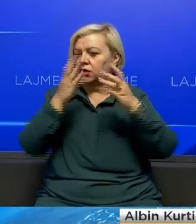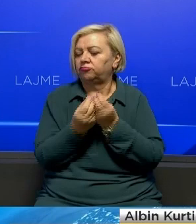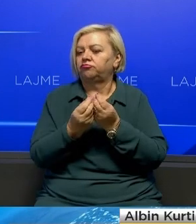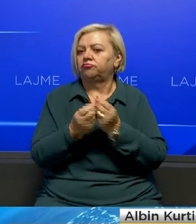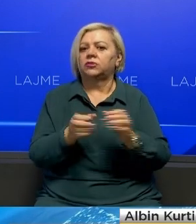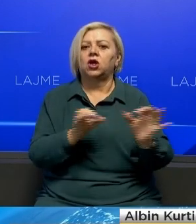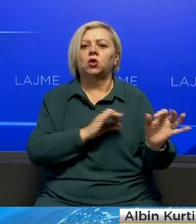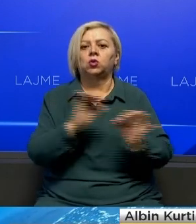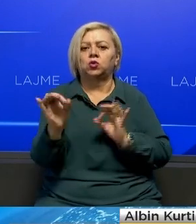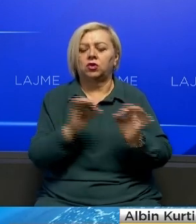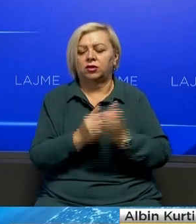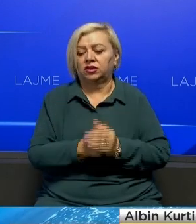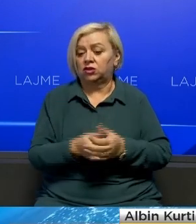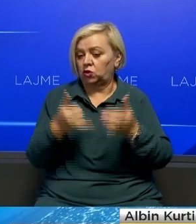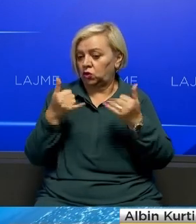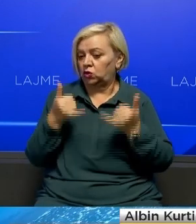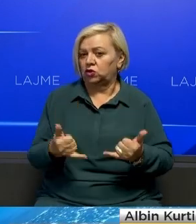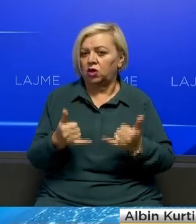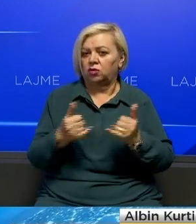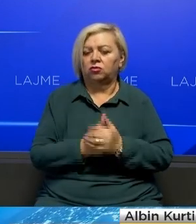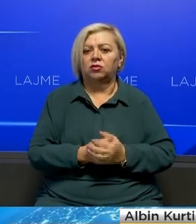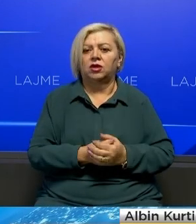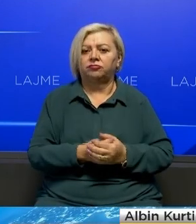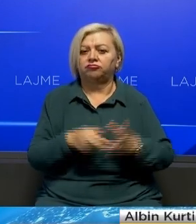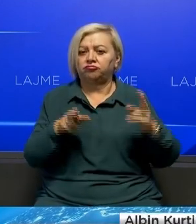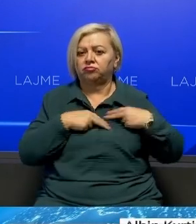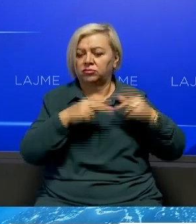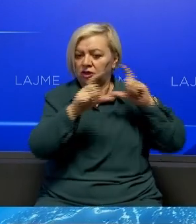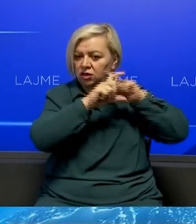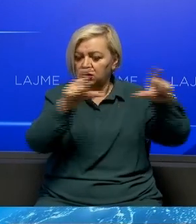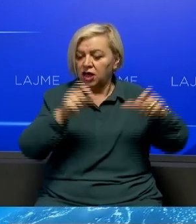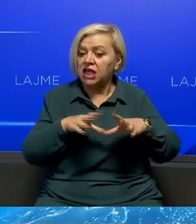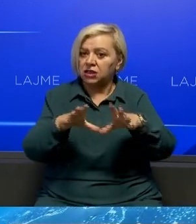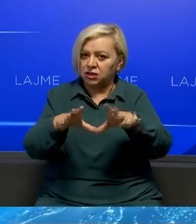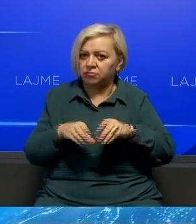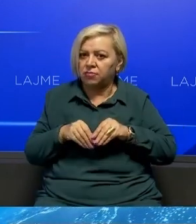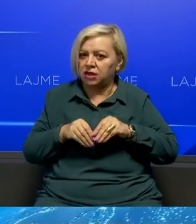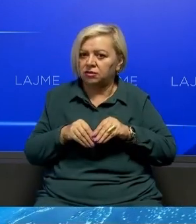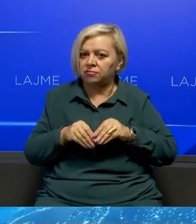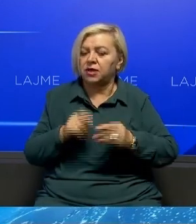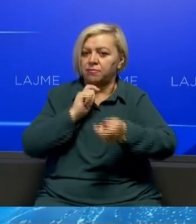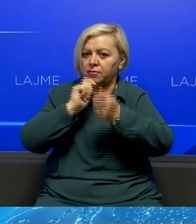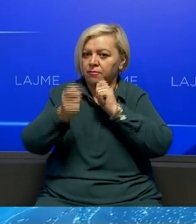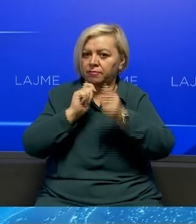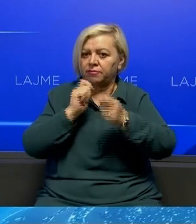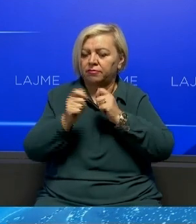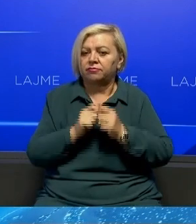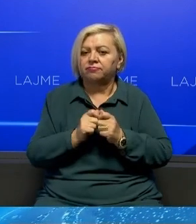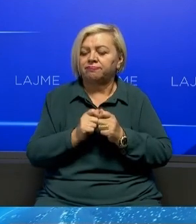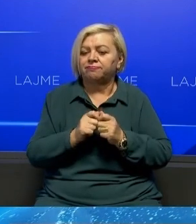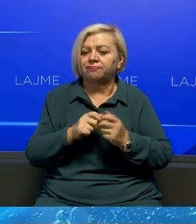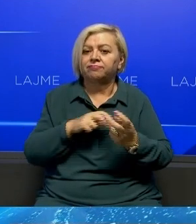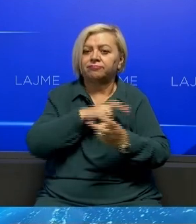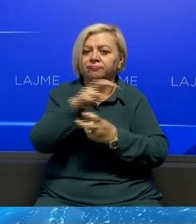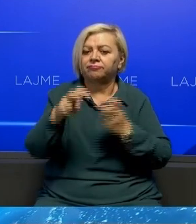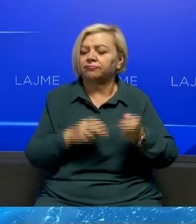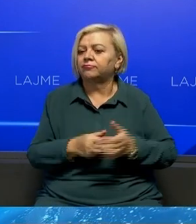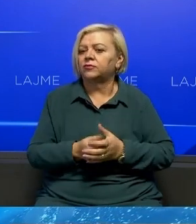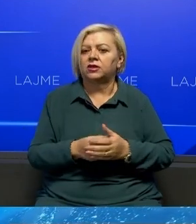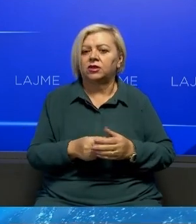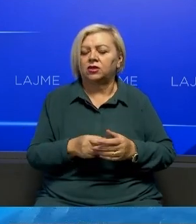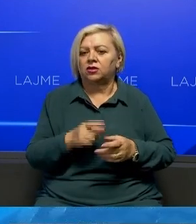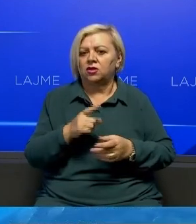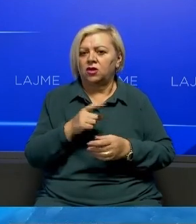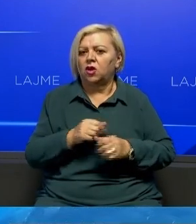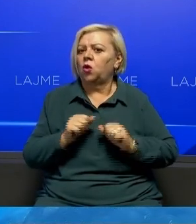sigurojë se veprimet e ndërmarë asot nga organit kompetente. Për zbatimin e kësoj marveshe për levizit lirë, nuk janë drejtuara këndër